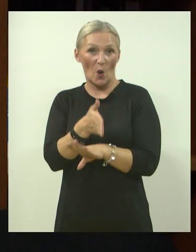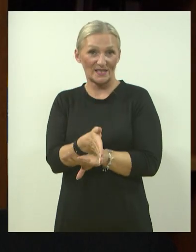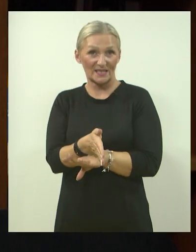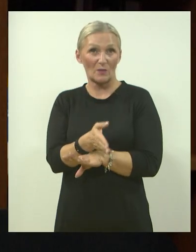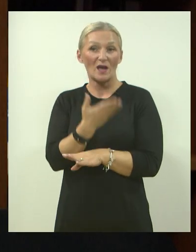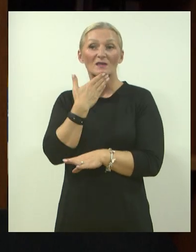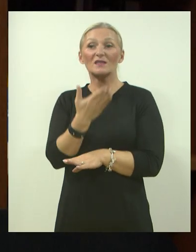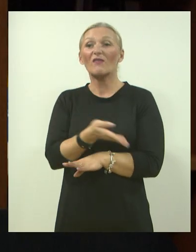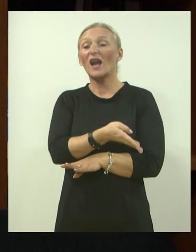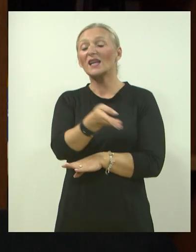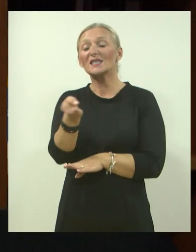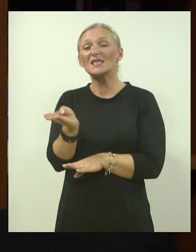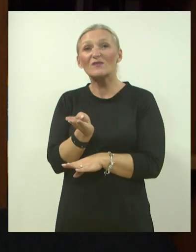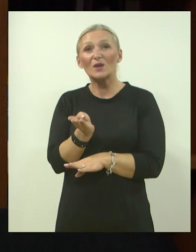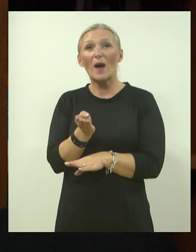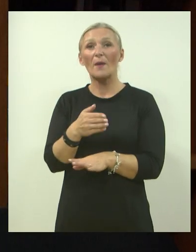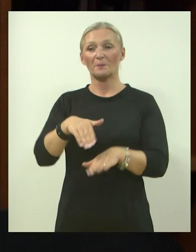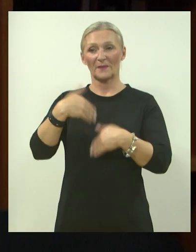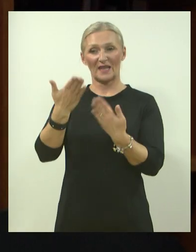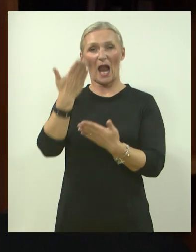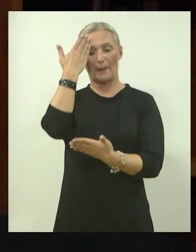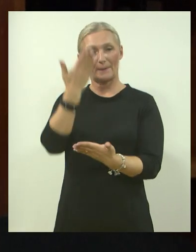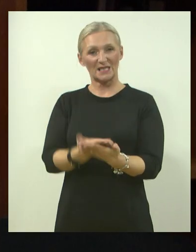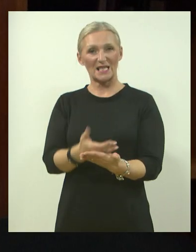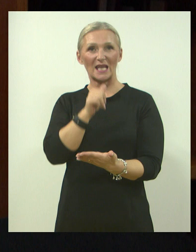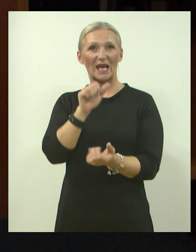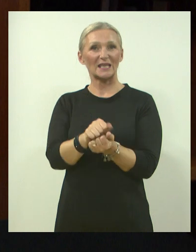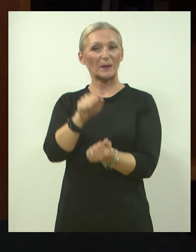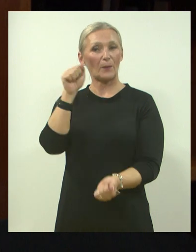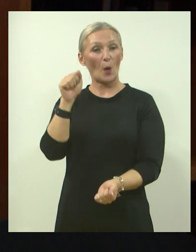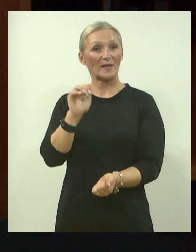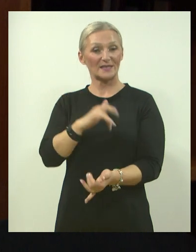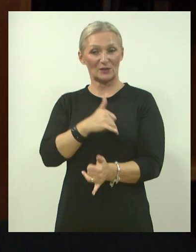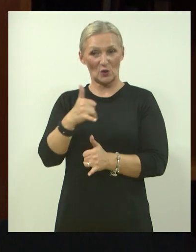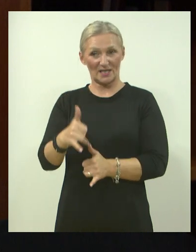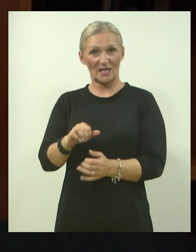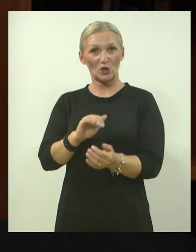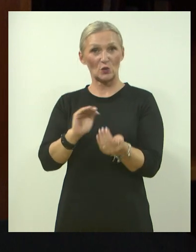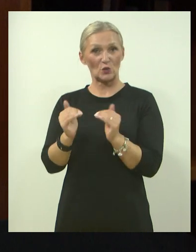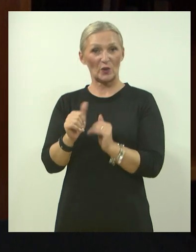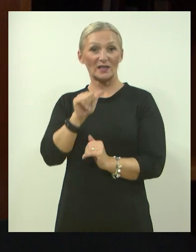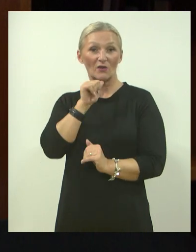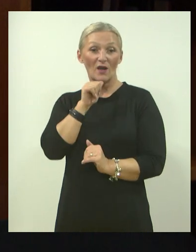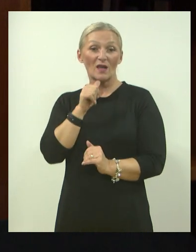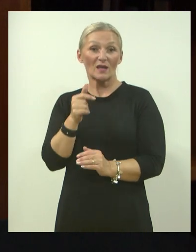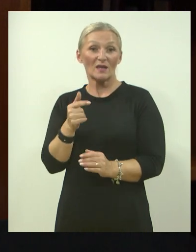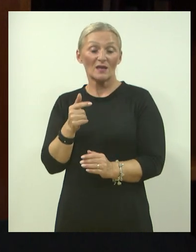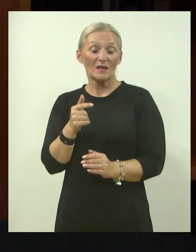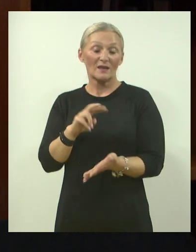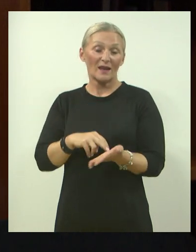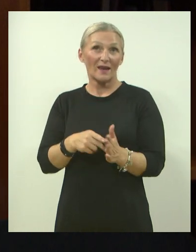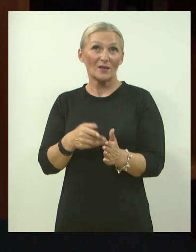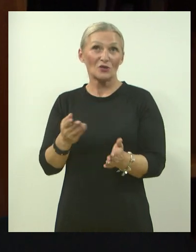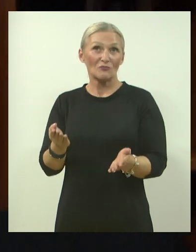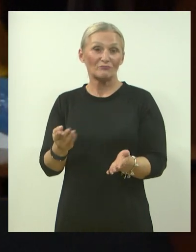zahvalili svima kroz dodijelu diploma i priznanja za dosadašnju soradnju, ali na neki način ih i potaknuli da u budućnosti